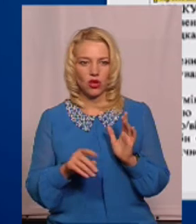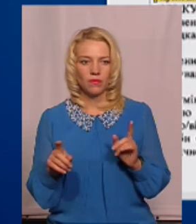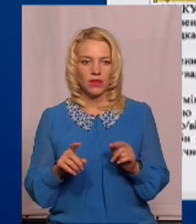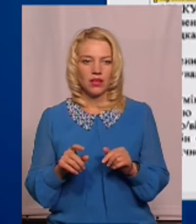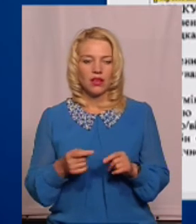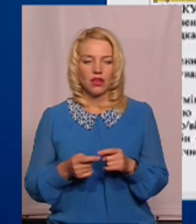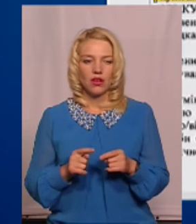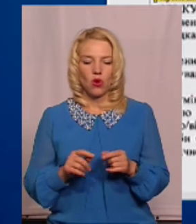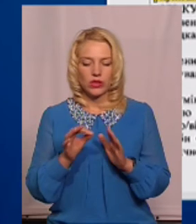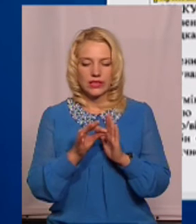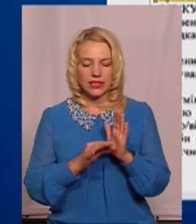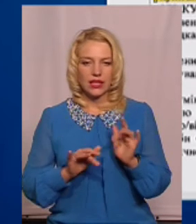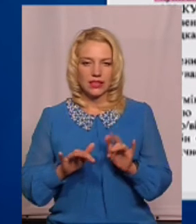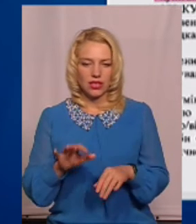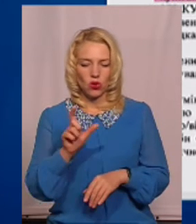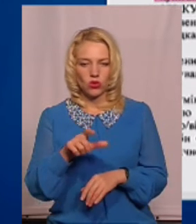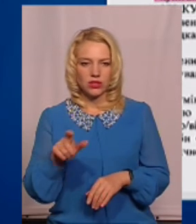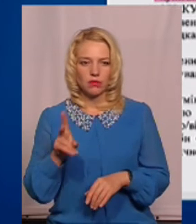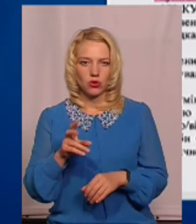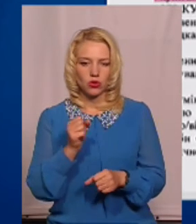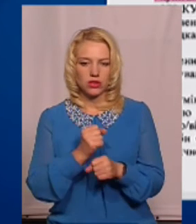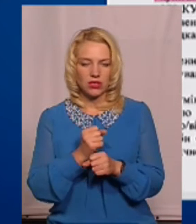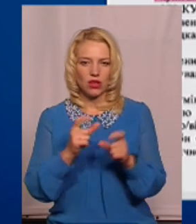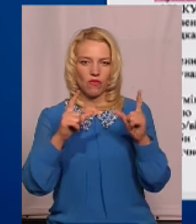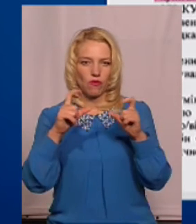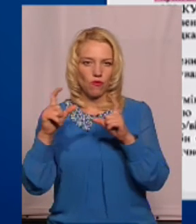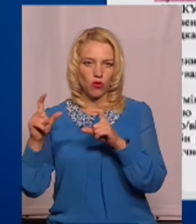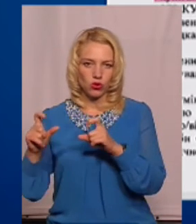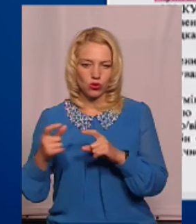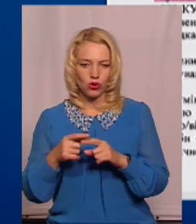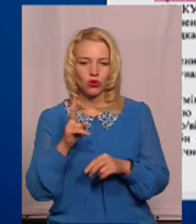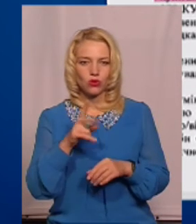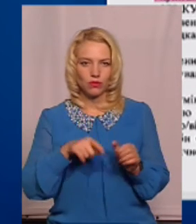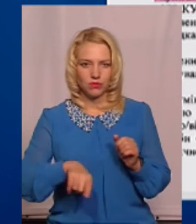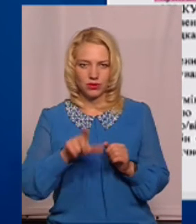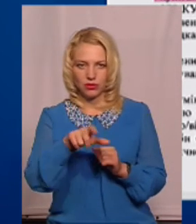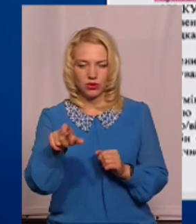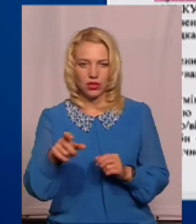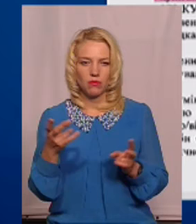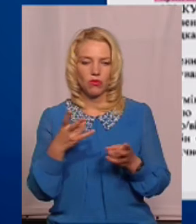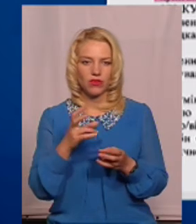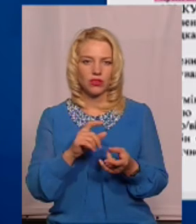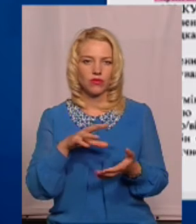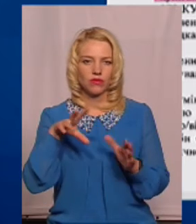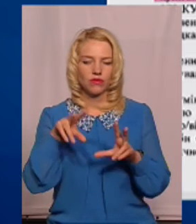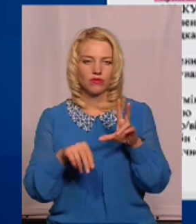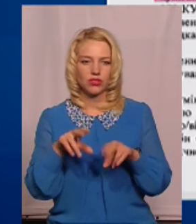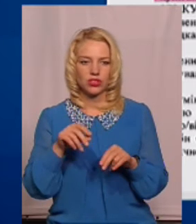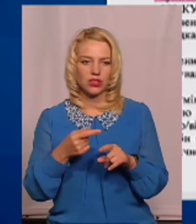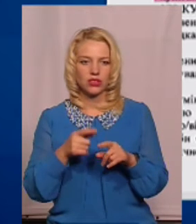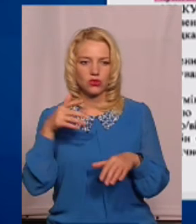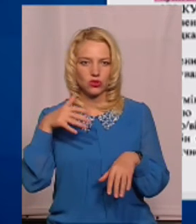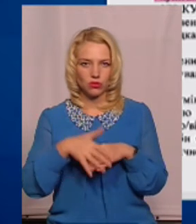«Оцінка дій осіб, які здійснюють фото, відео, фіксацію події, повинна диференціюватися з розумінням